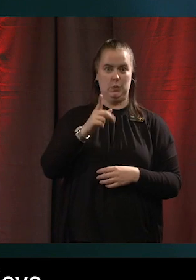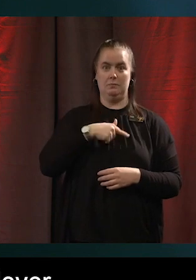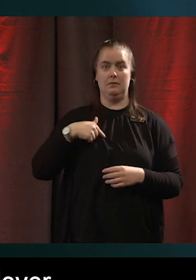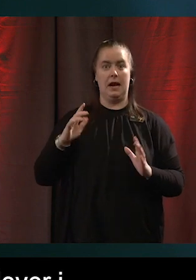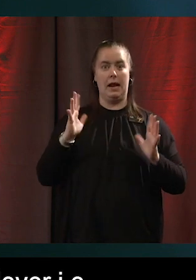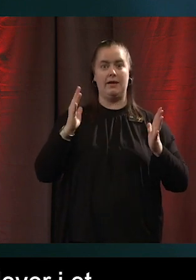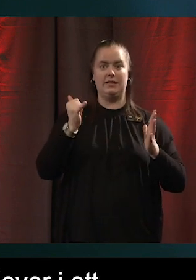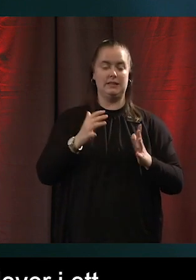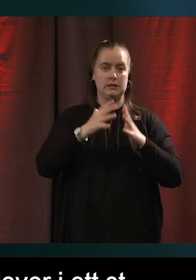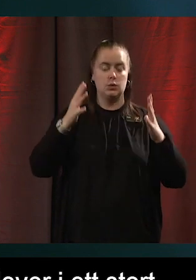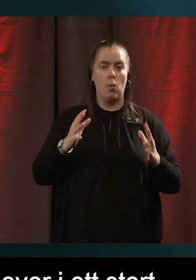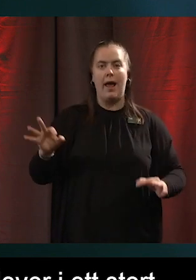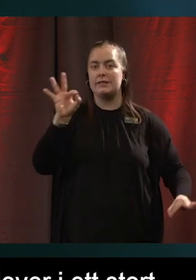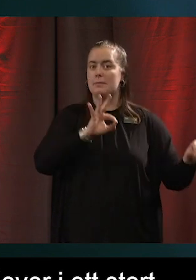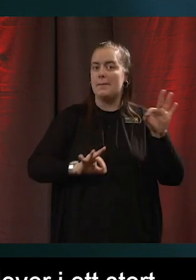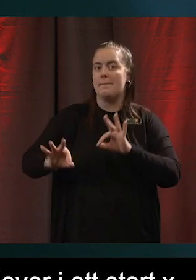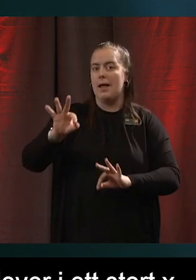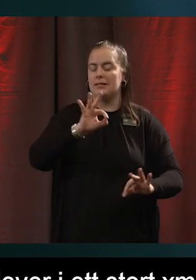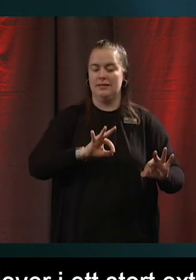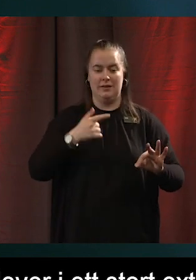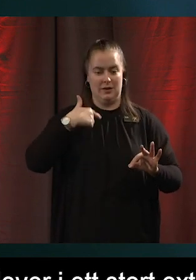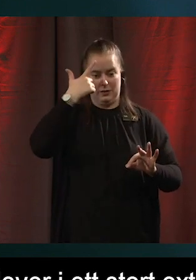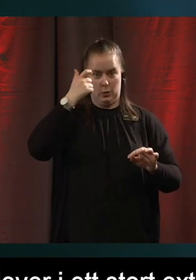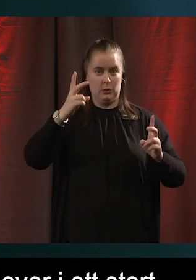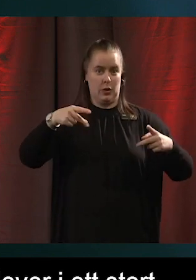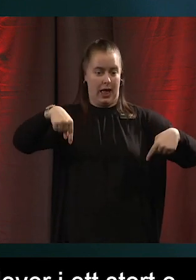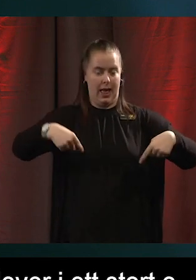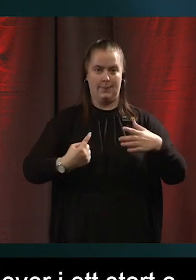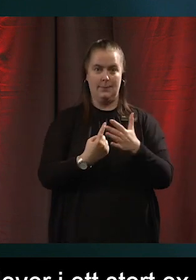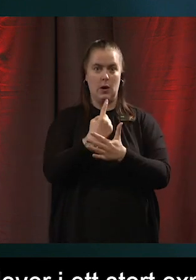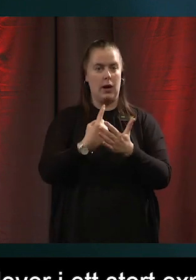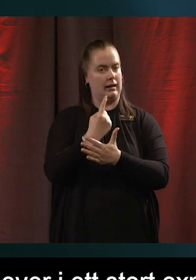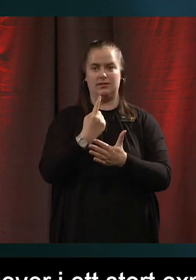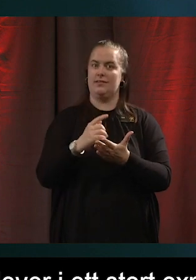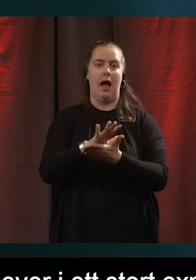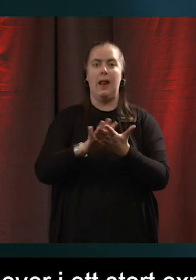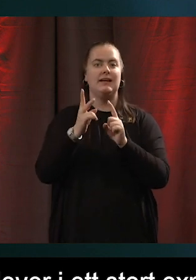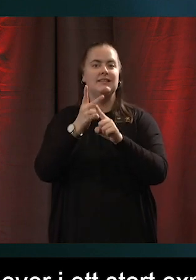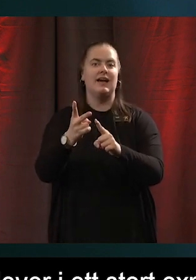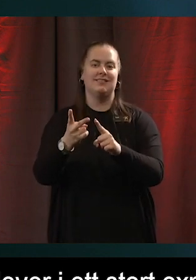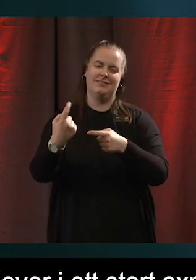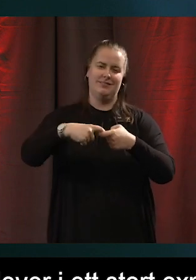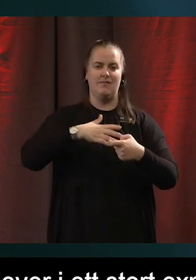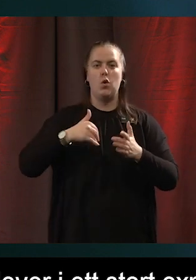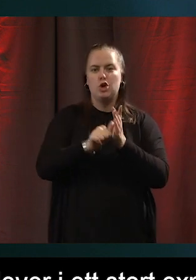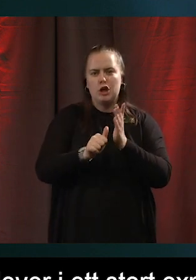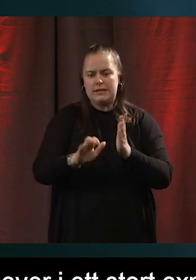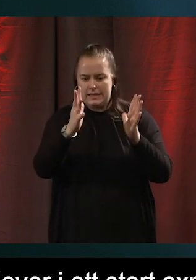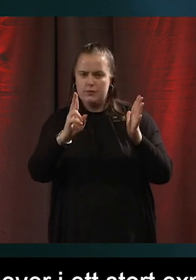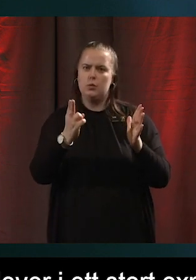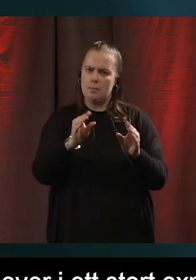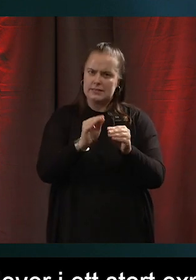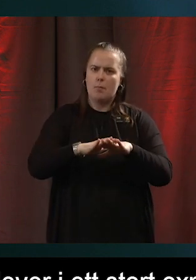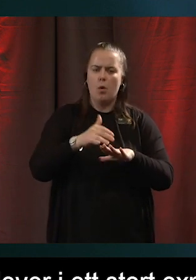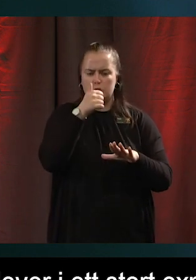kommer ju kanske inte att få den här möjligheten någon gång i våra yrkesliv att faktiskt undersöka och vara nyfikna på hur påverkade